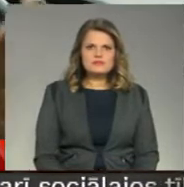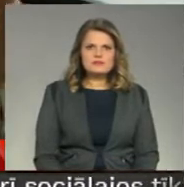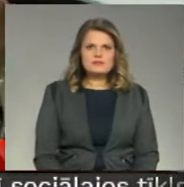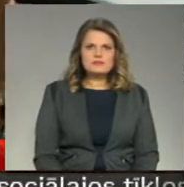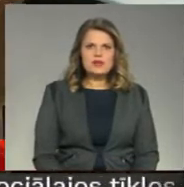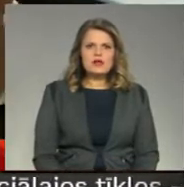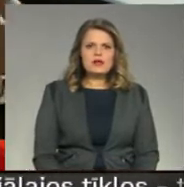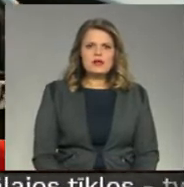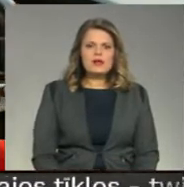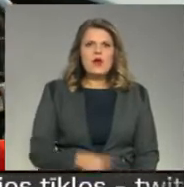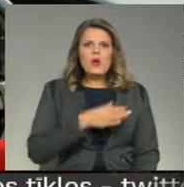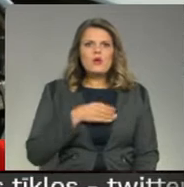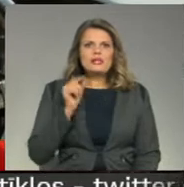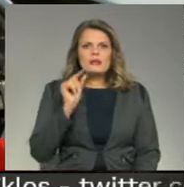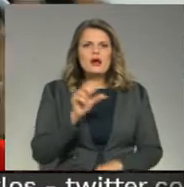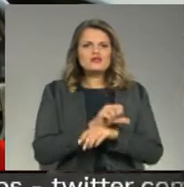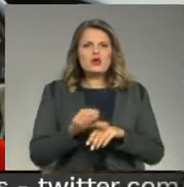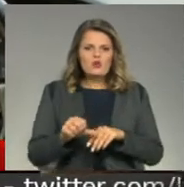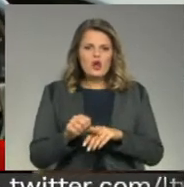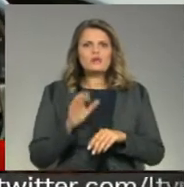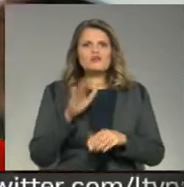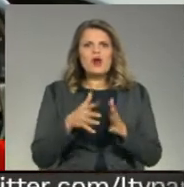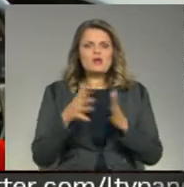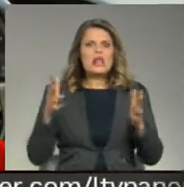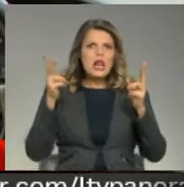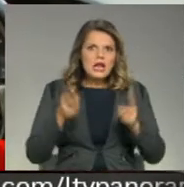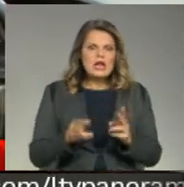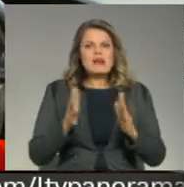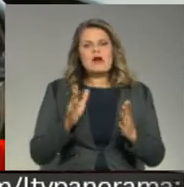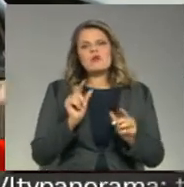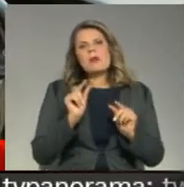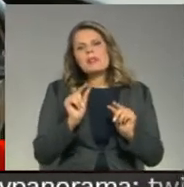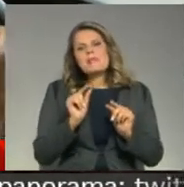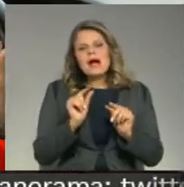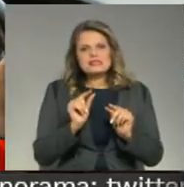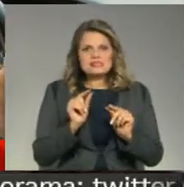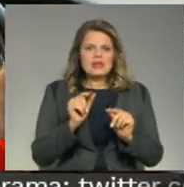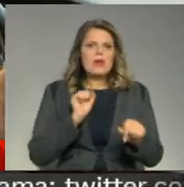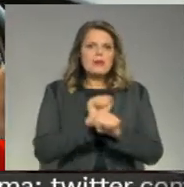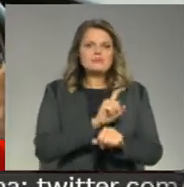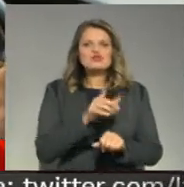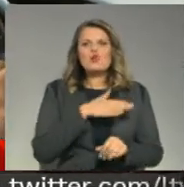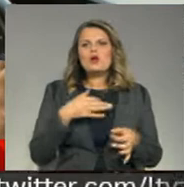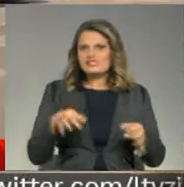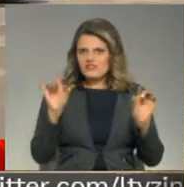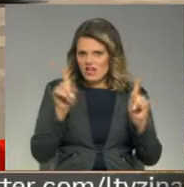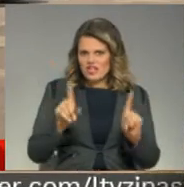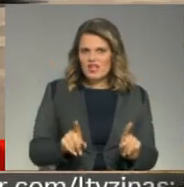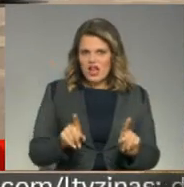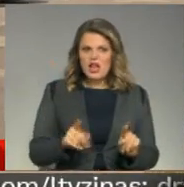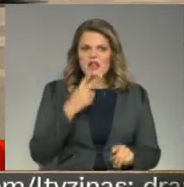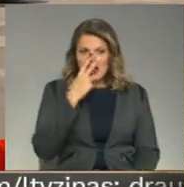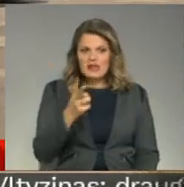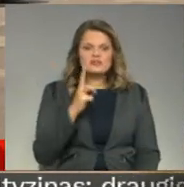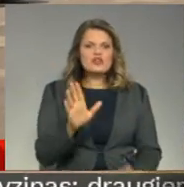Ļoti mazītā robeža starp to, ka varbūt pavisam lielu nelēmu un varbūt netik lielu nelēmu. Līdz to tā bremzēšana ir ļoti svarīga lieta. Un te